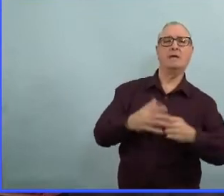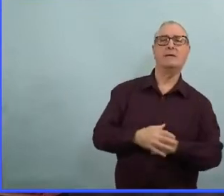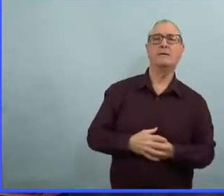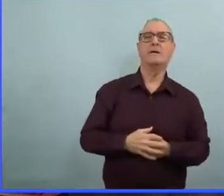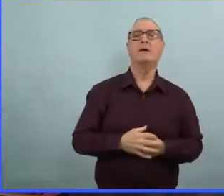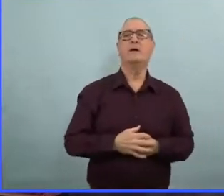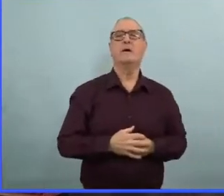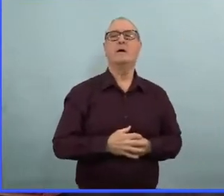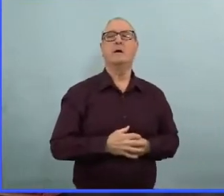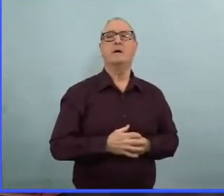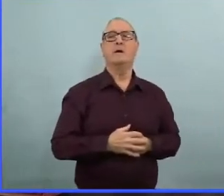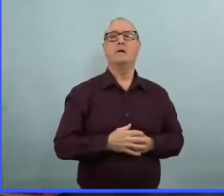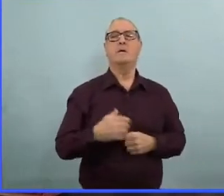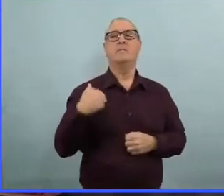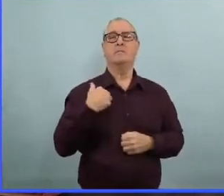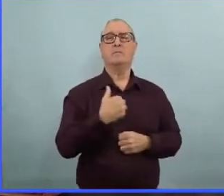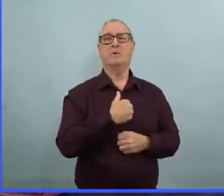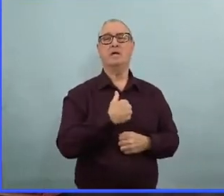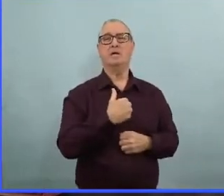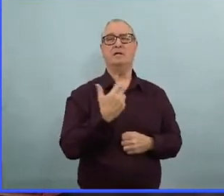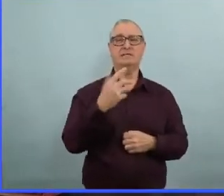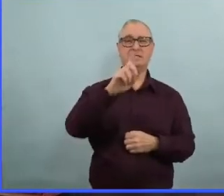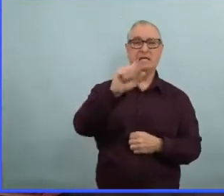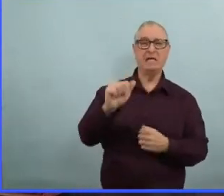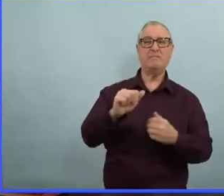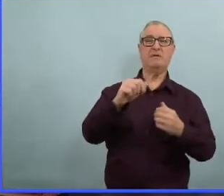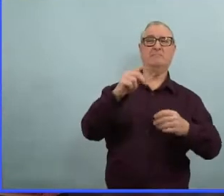vaccination, vous avez reçu la troisième dose également.